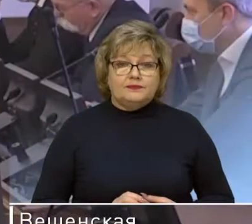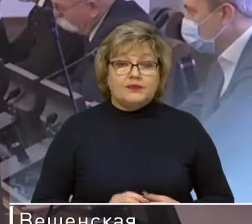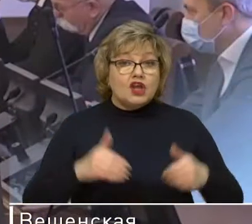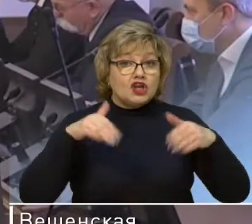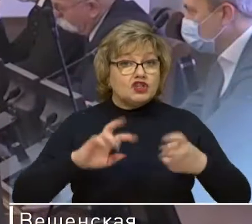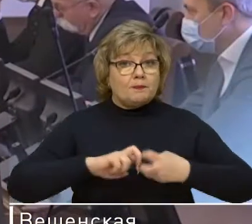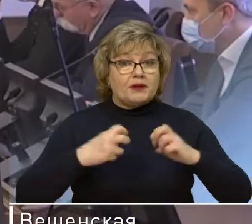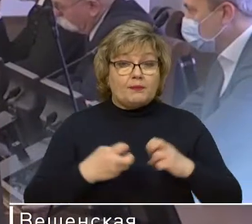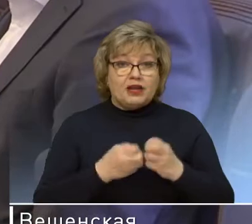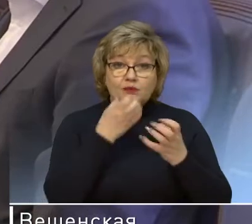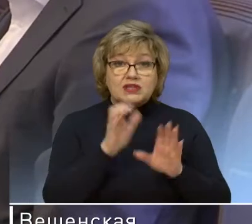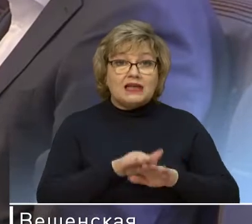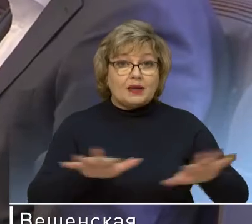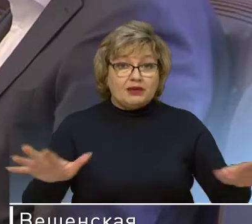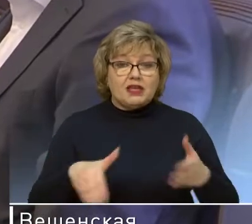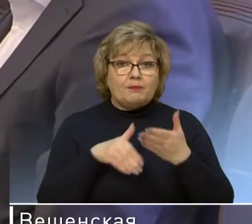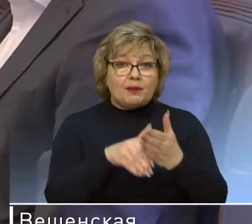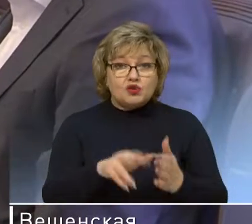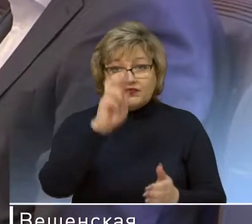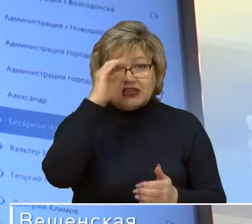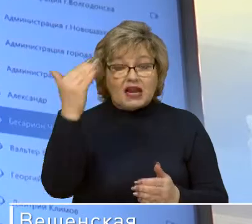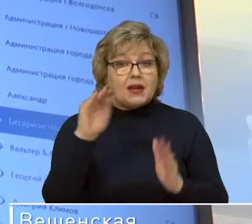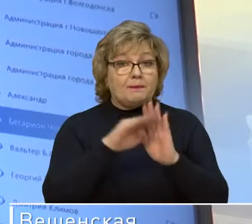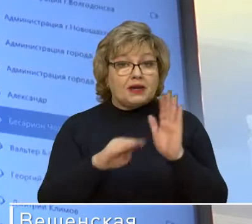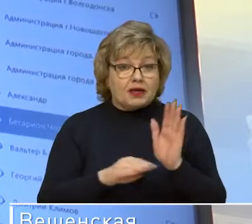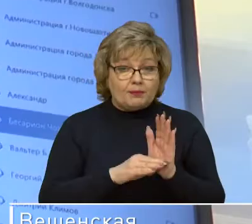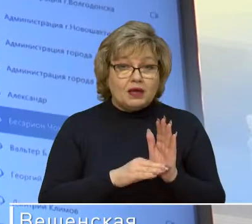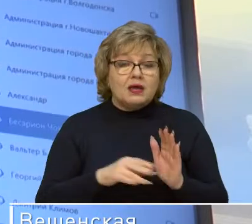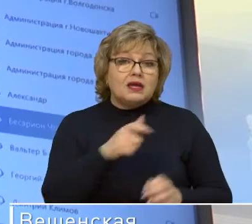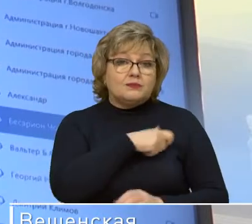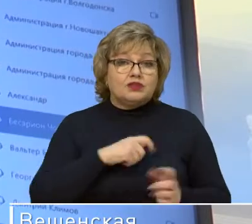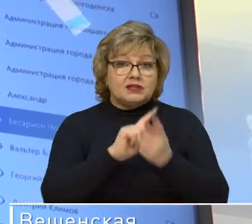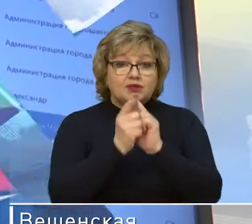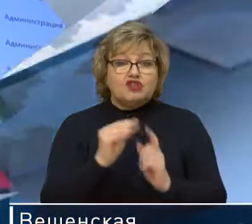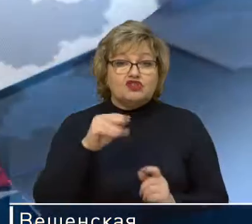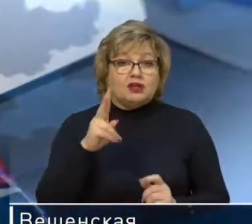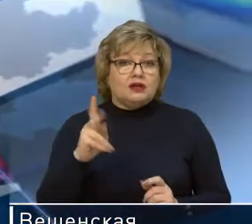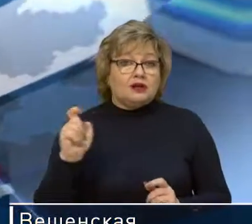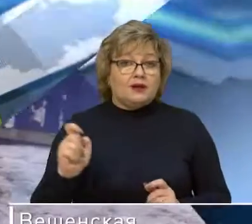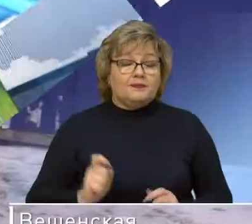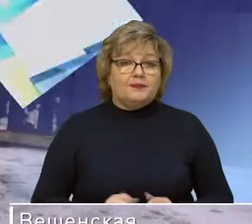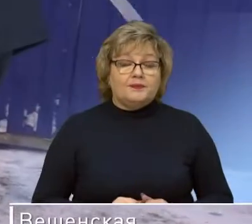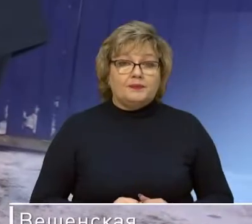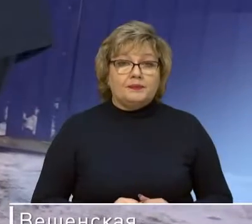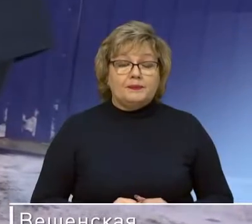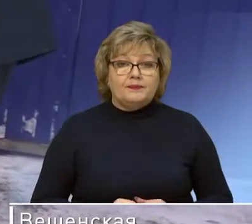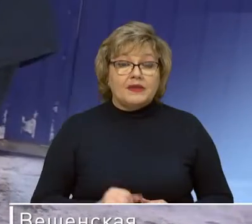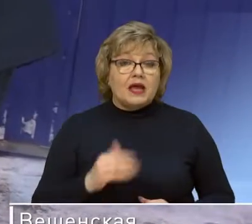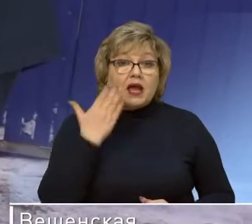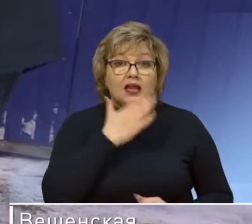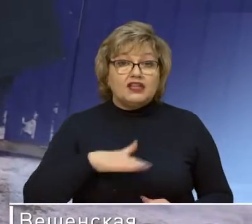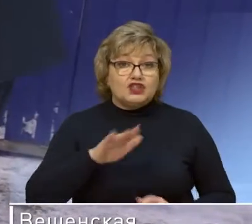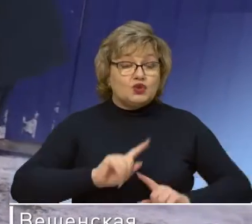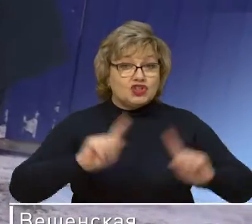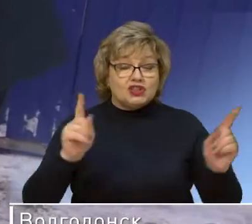Решить проблемы с отоплением поможет федеральная программа «Донские депутаты» об изменениях в ЖКХ. Ледяной